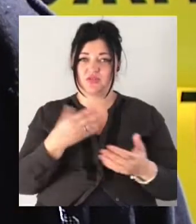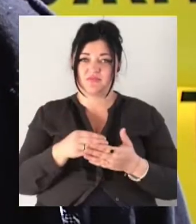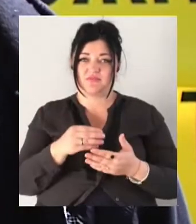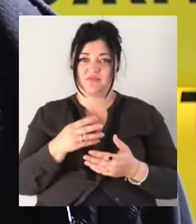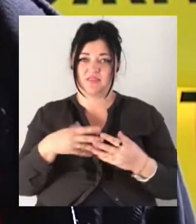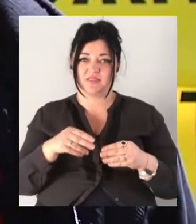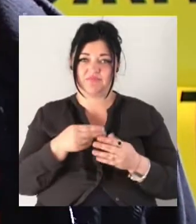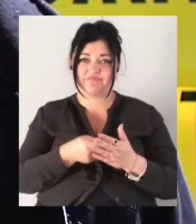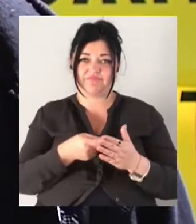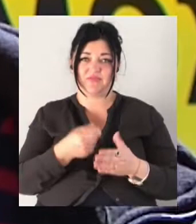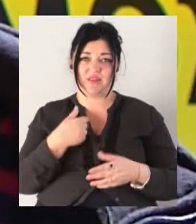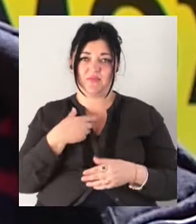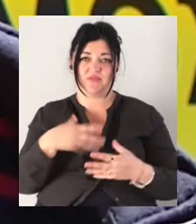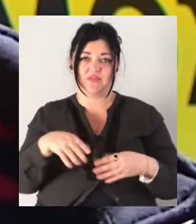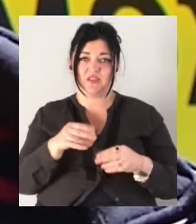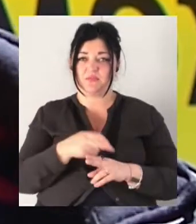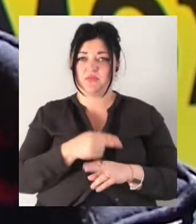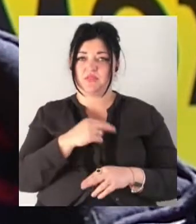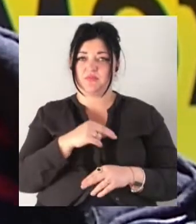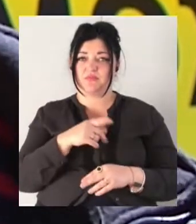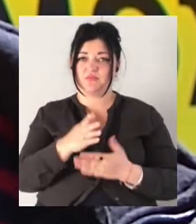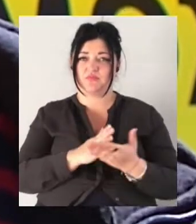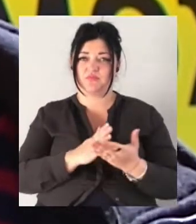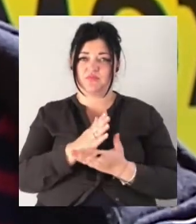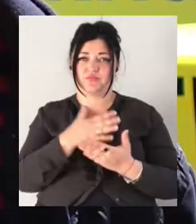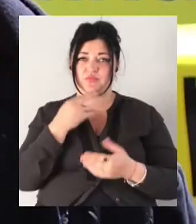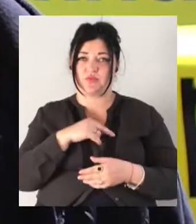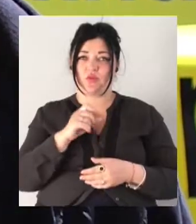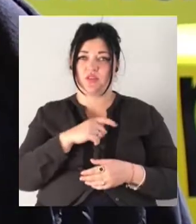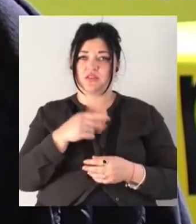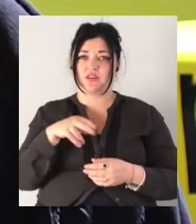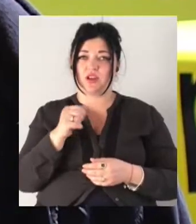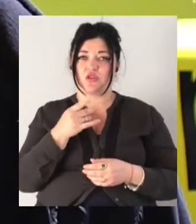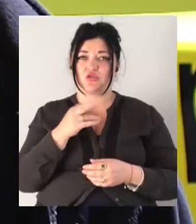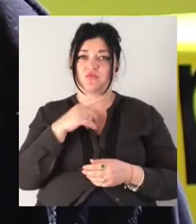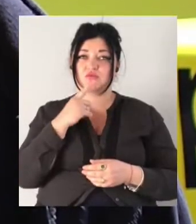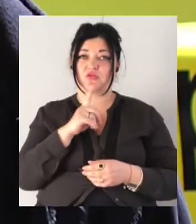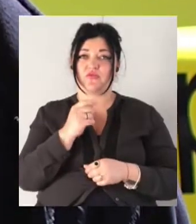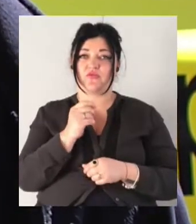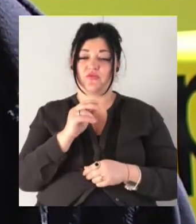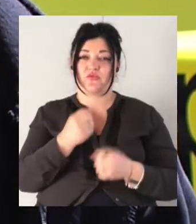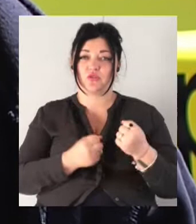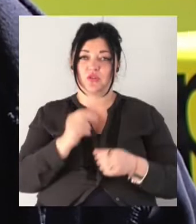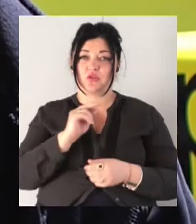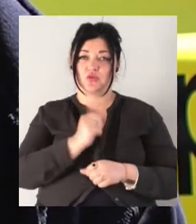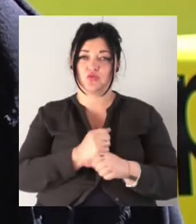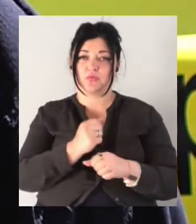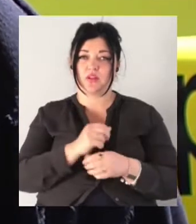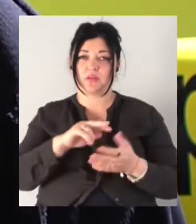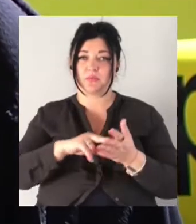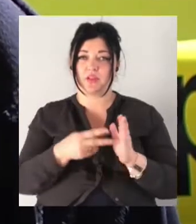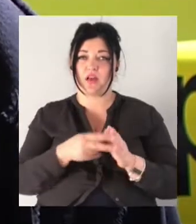Шилінг працює на 46-му маршруті Одеса-Дачне. Каже, водії розробили план для роботи в умовах карантину. Якщо